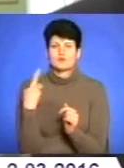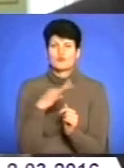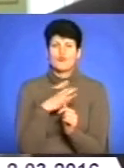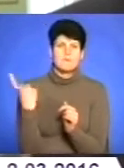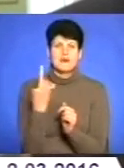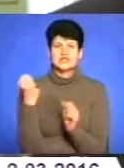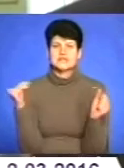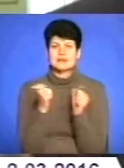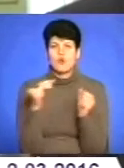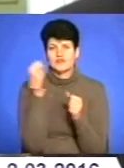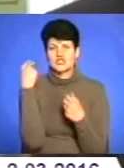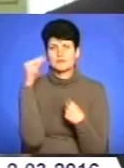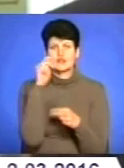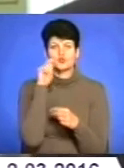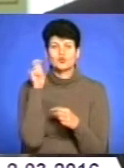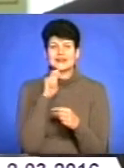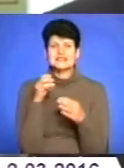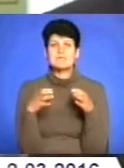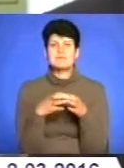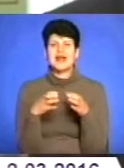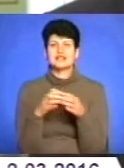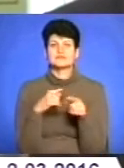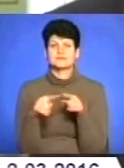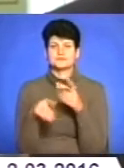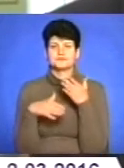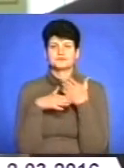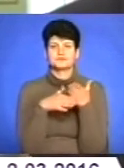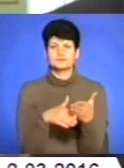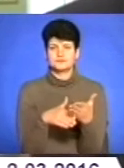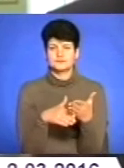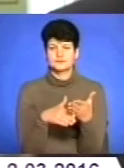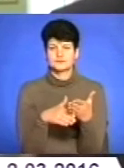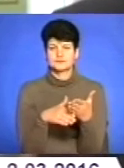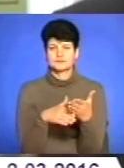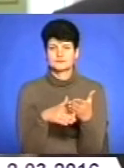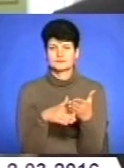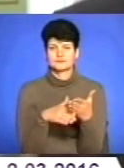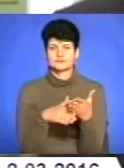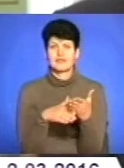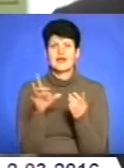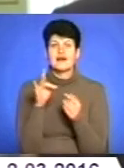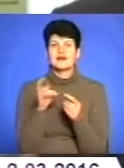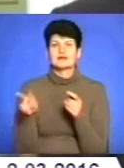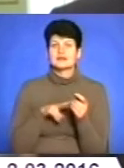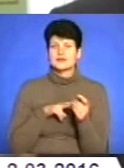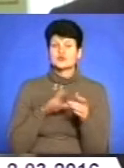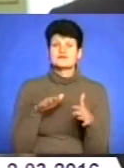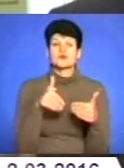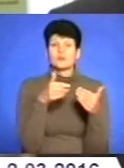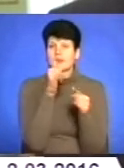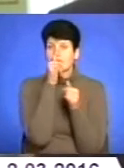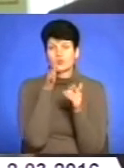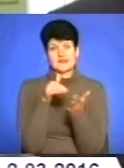чемпіонат України з бригад екстреної медичної допомоги. Ректор звернувся, ми не могли відмовити